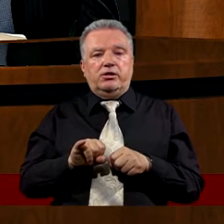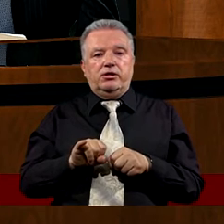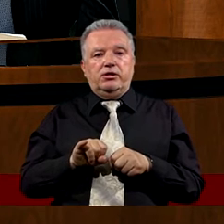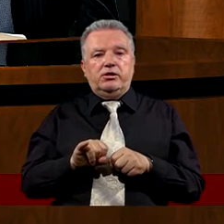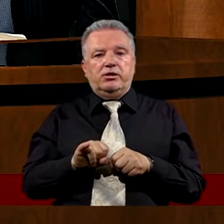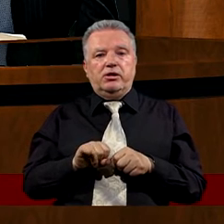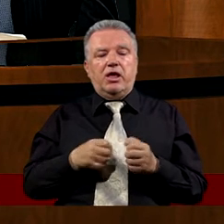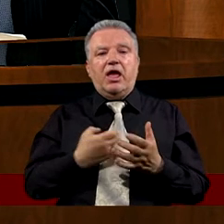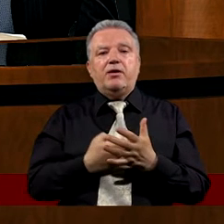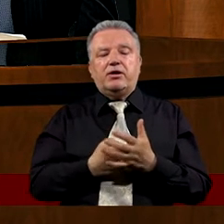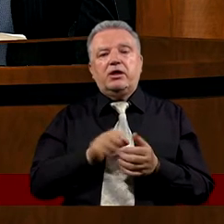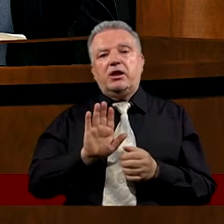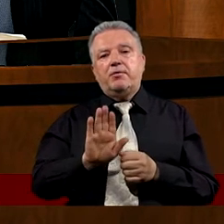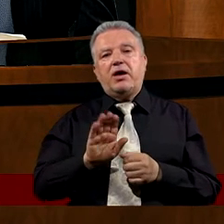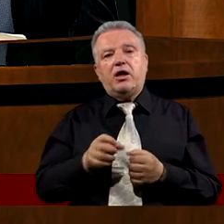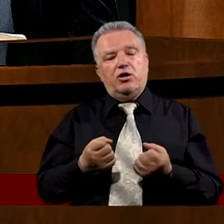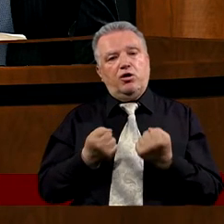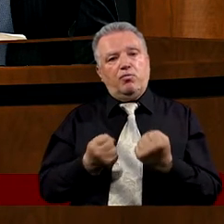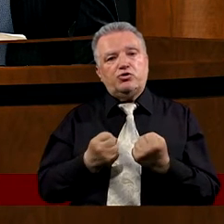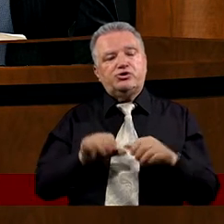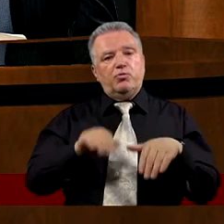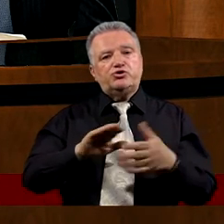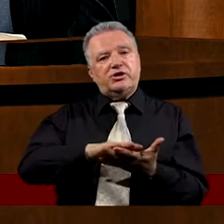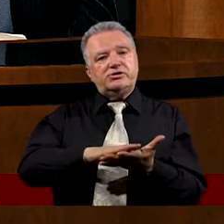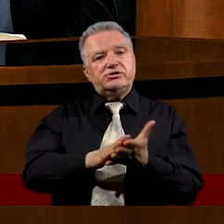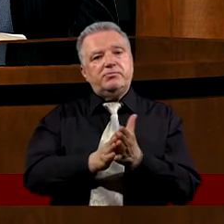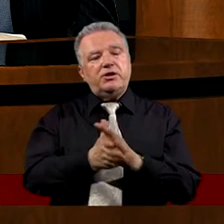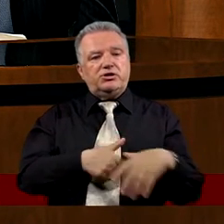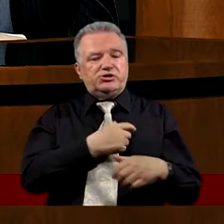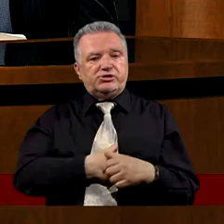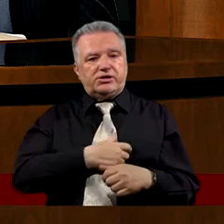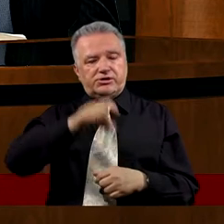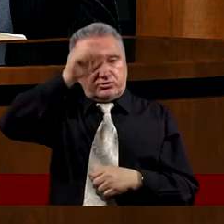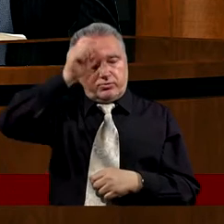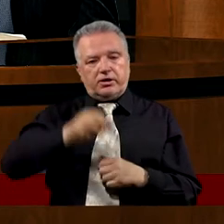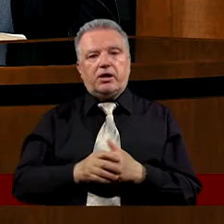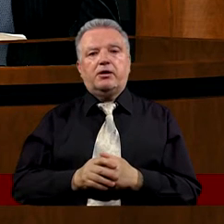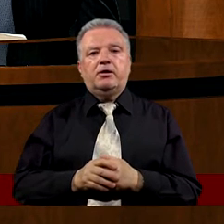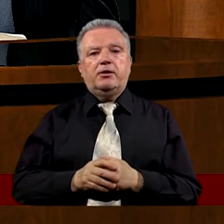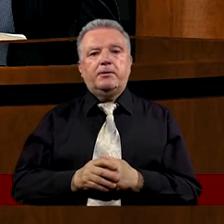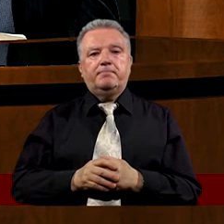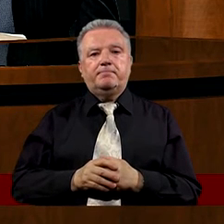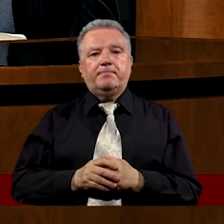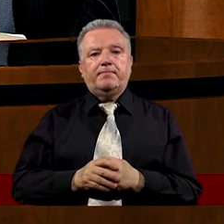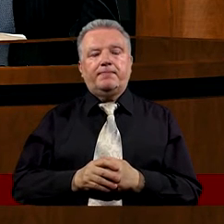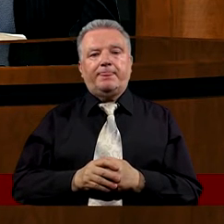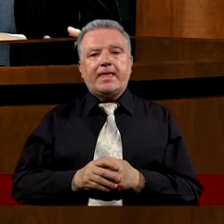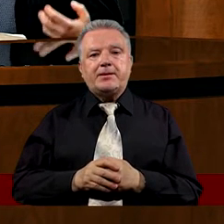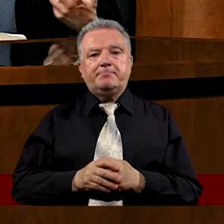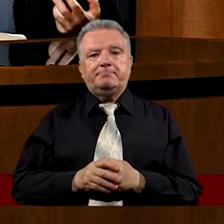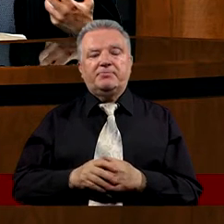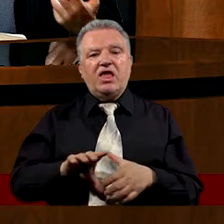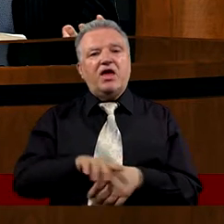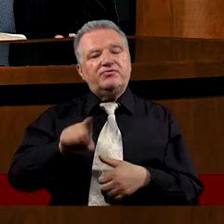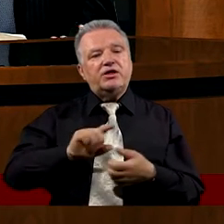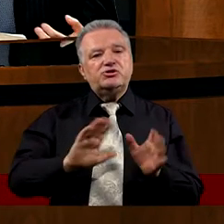Ewangelia ma tak wielką moc Może zmienić serce człowieka Także